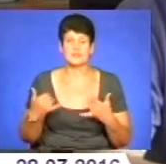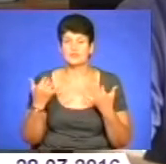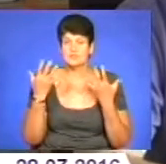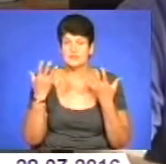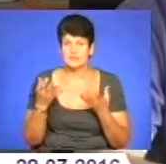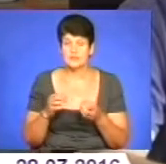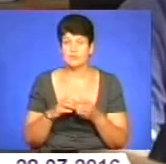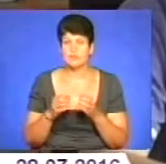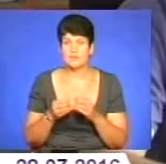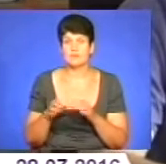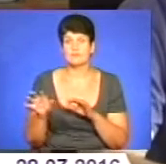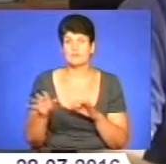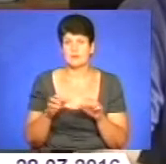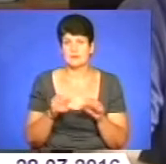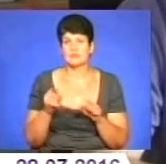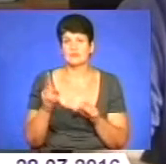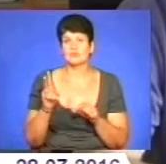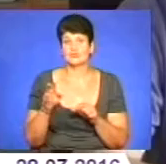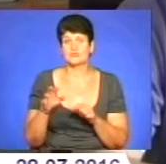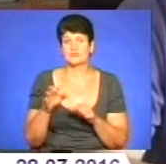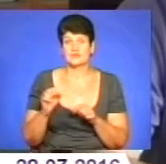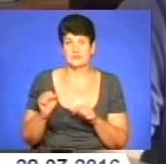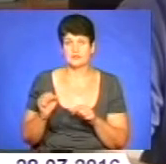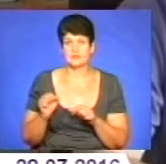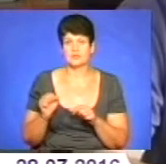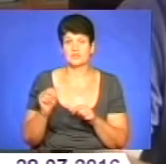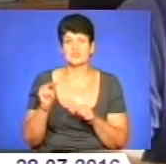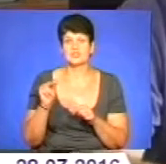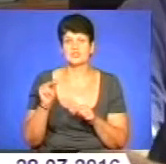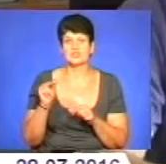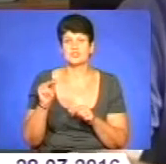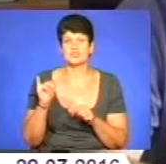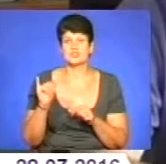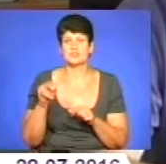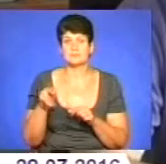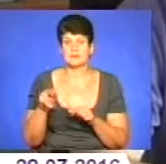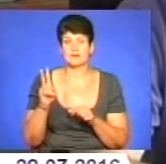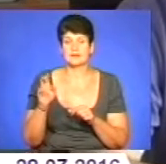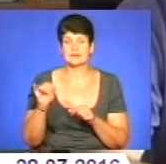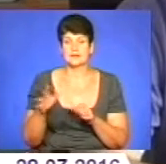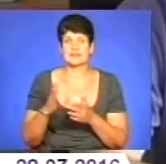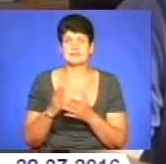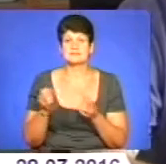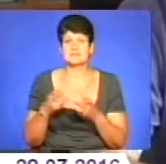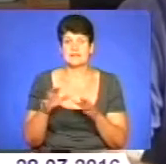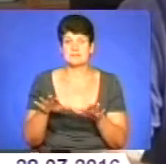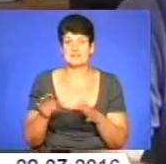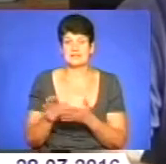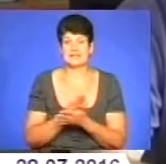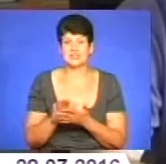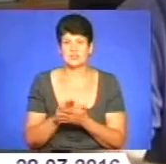проблему оперативно ліквідовано. Там хтось витягнув самовільний чіп з каналізації, де спеціально місце для чистки. Але